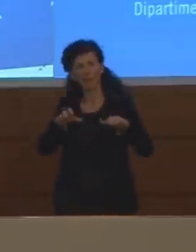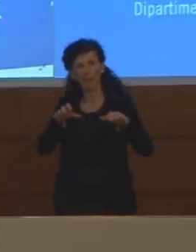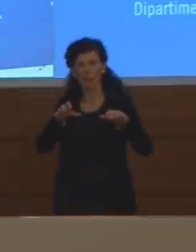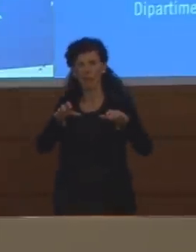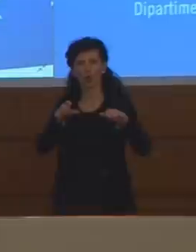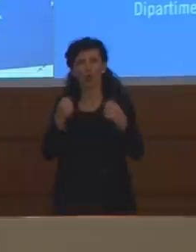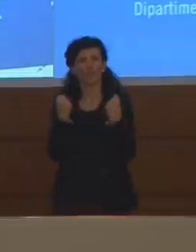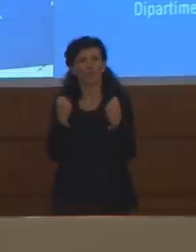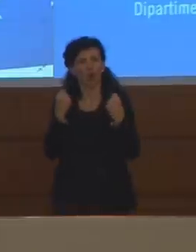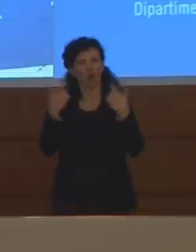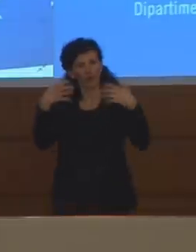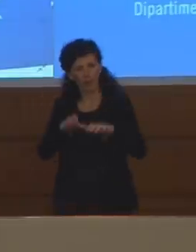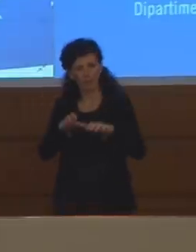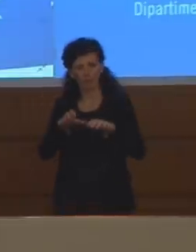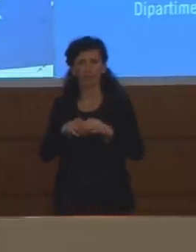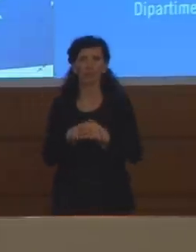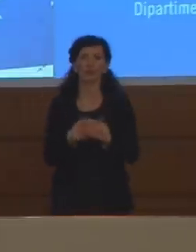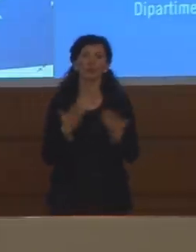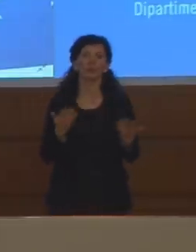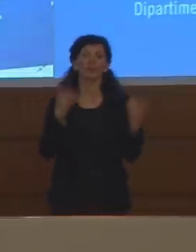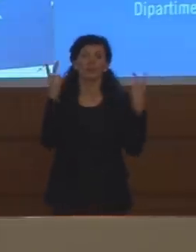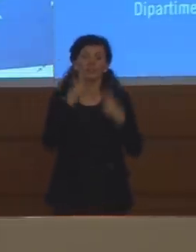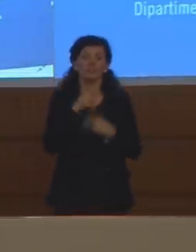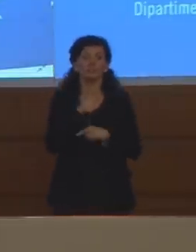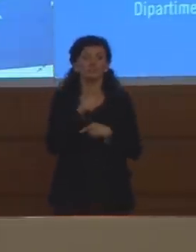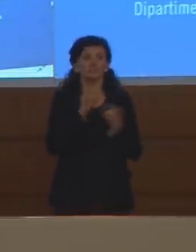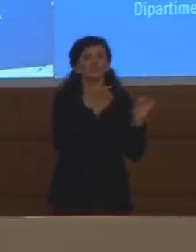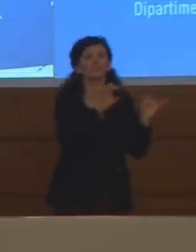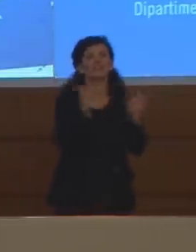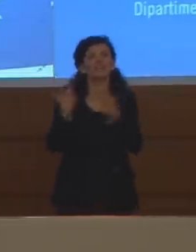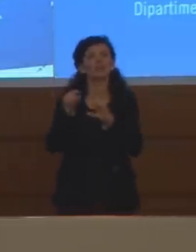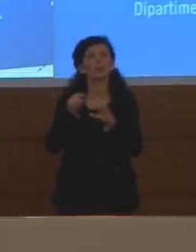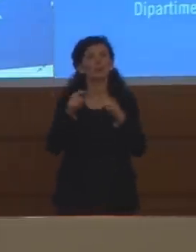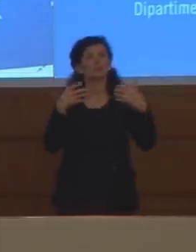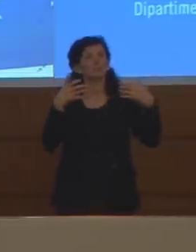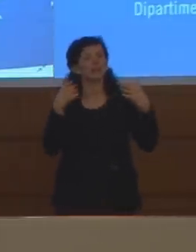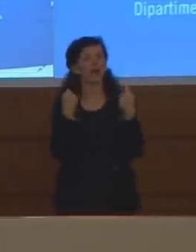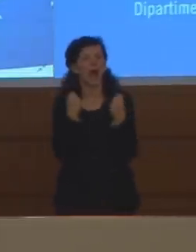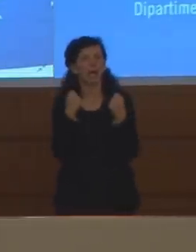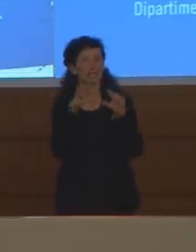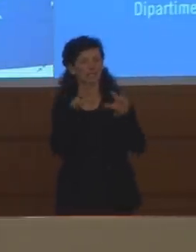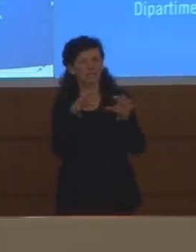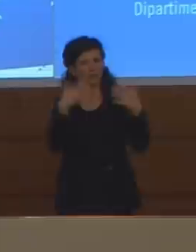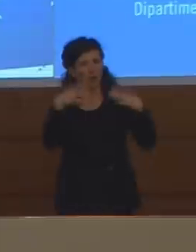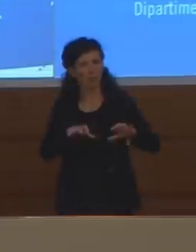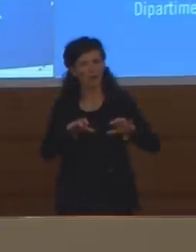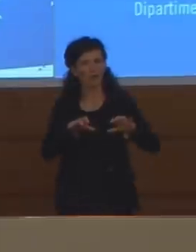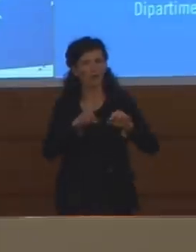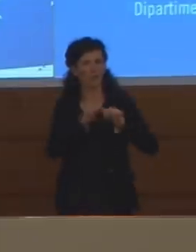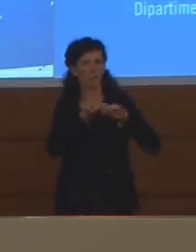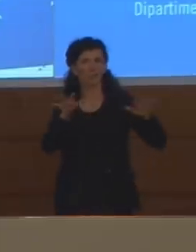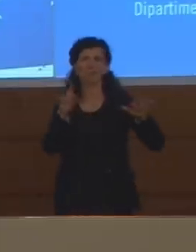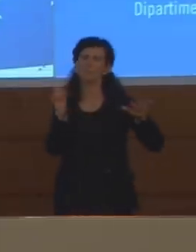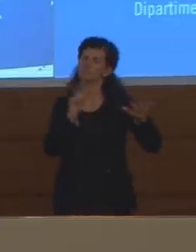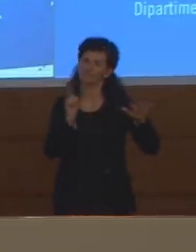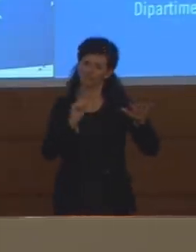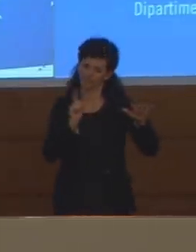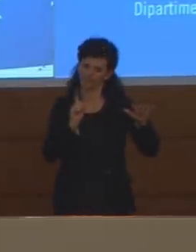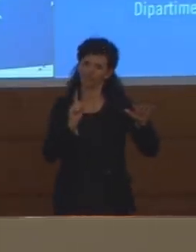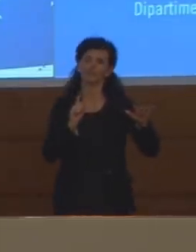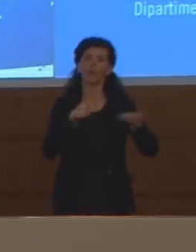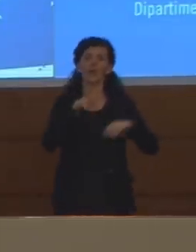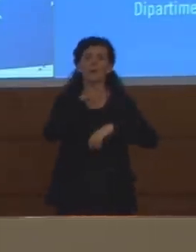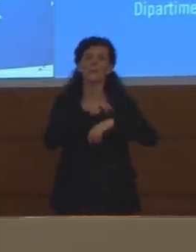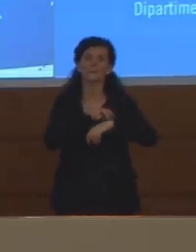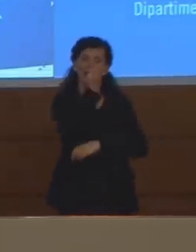meno aggressivo, sinceramente, non ci farei tanto conto e conviene pensare che non sia così. Che i medici si stiano